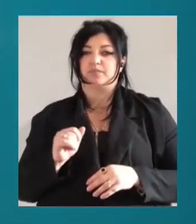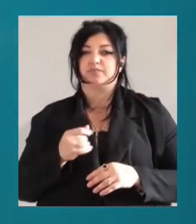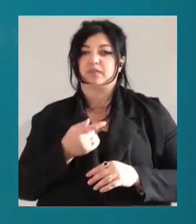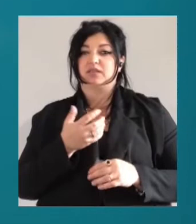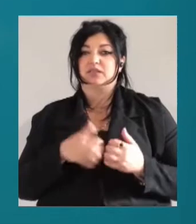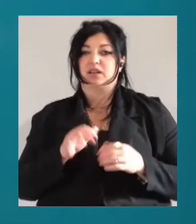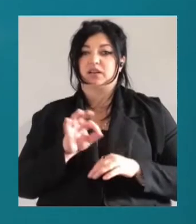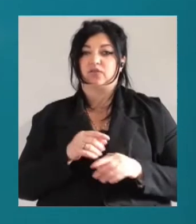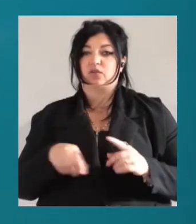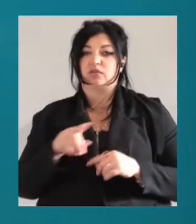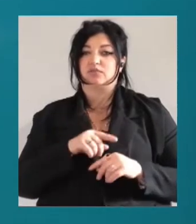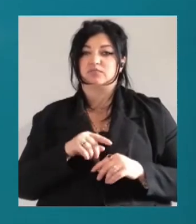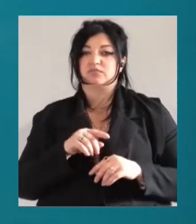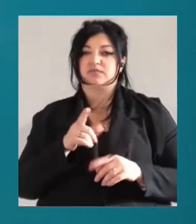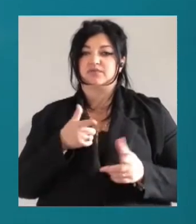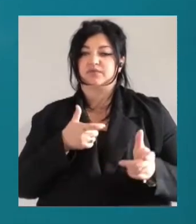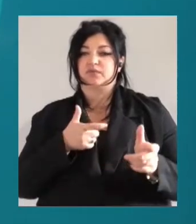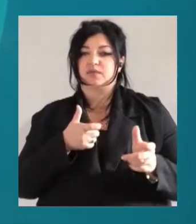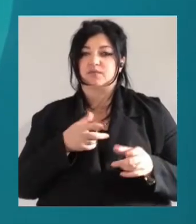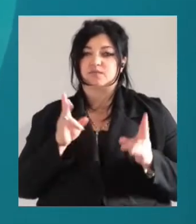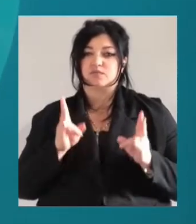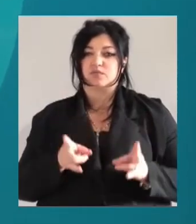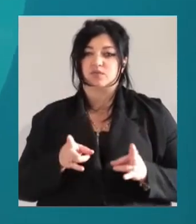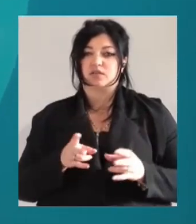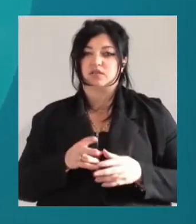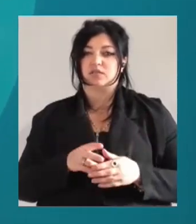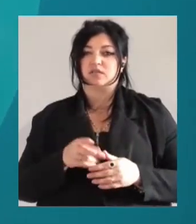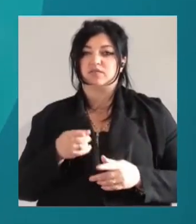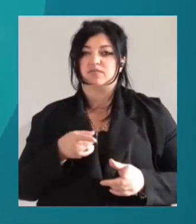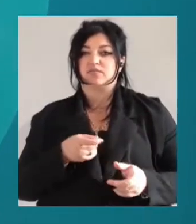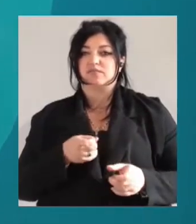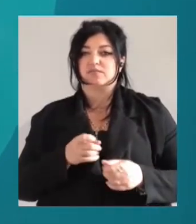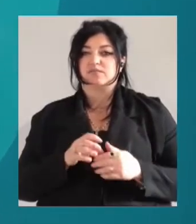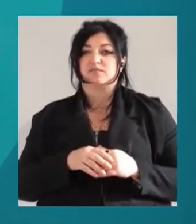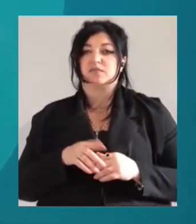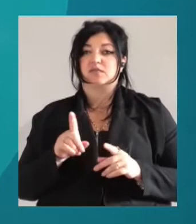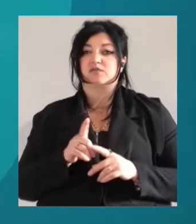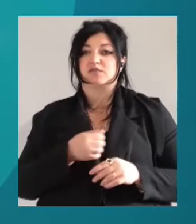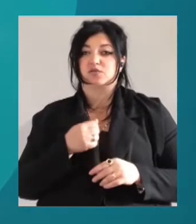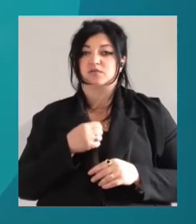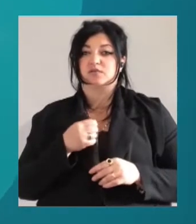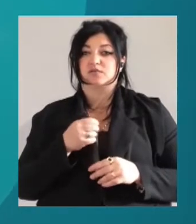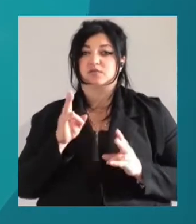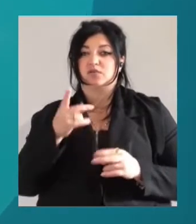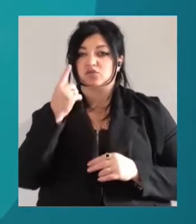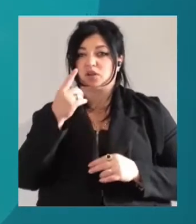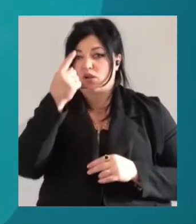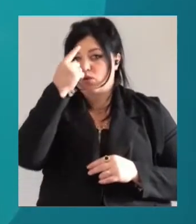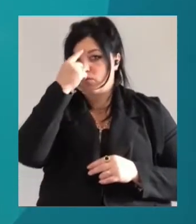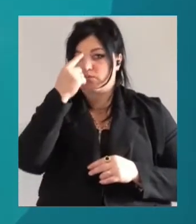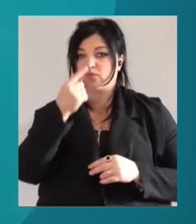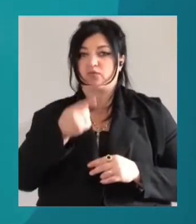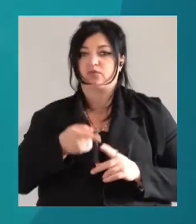кінцівок, один із ампутацією пальців на нозі. Також є військові з травмами очей, уламковим пораненням у голову та